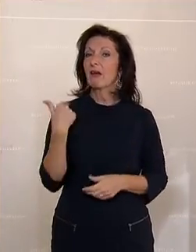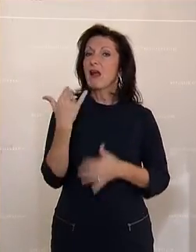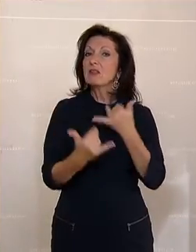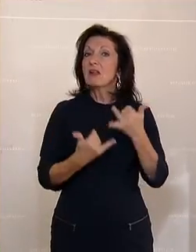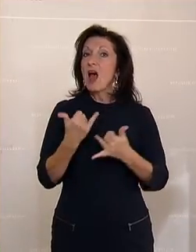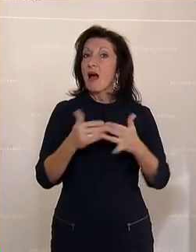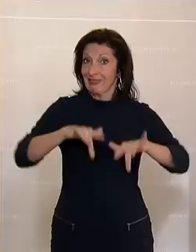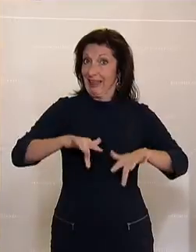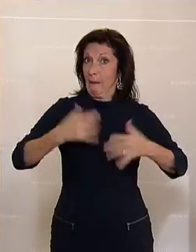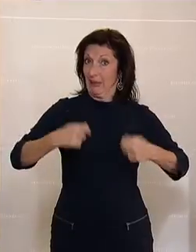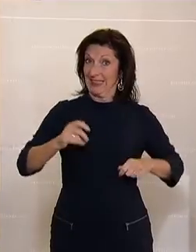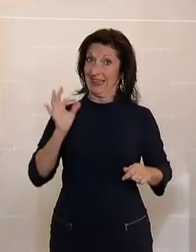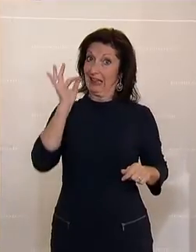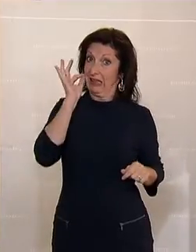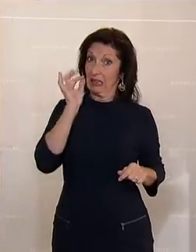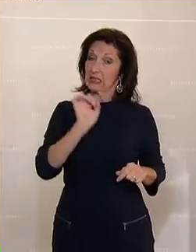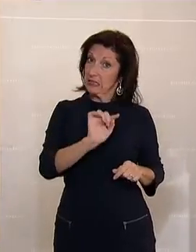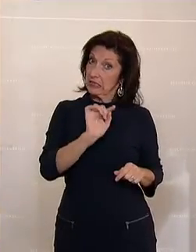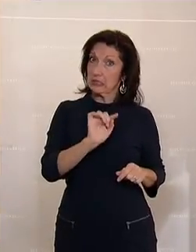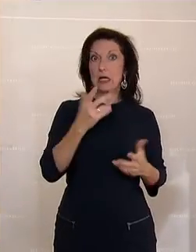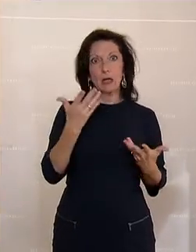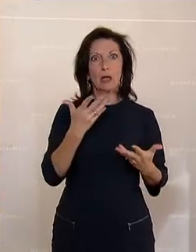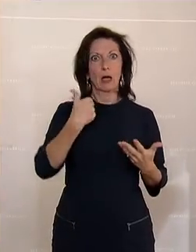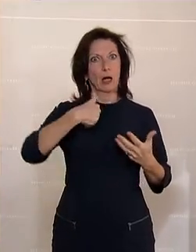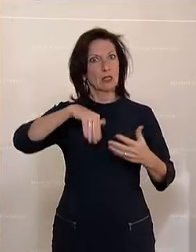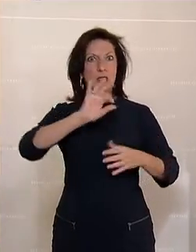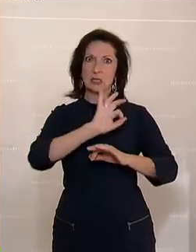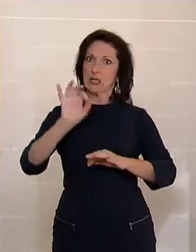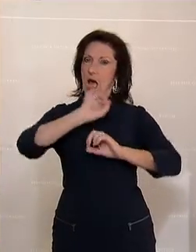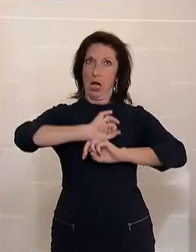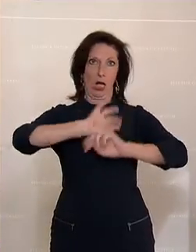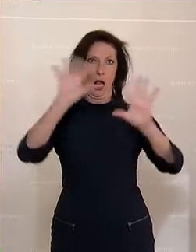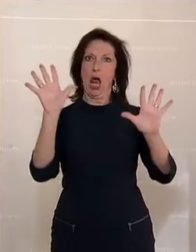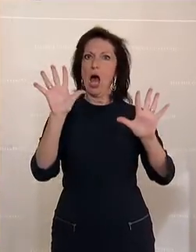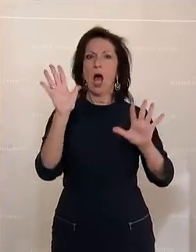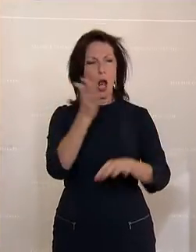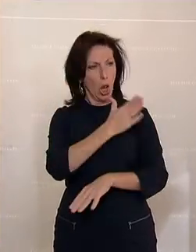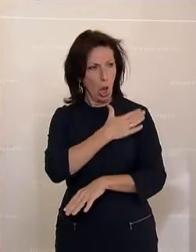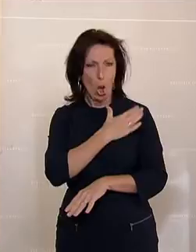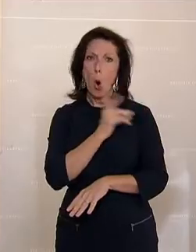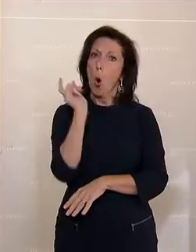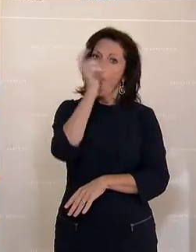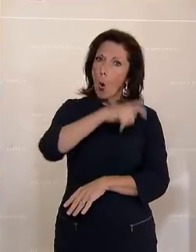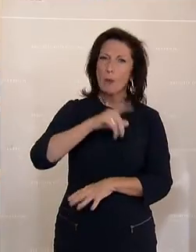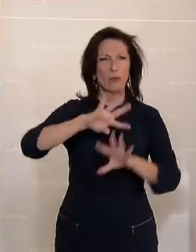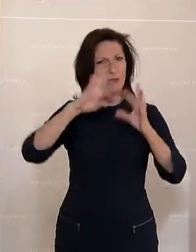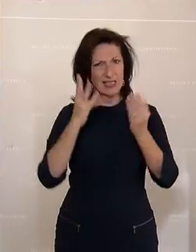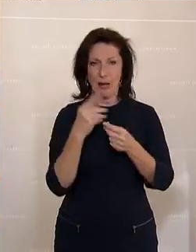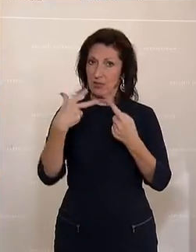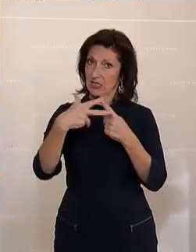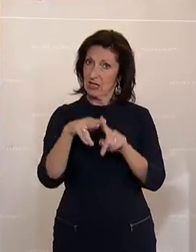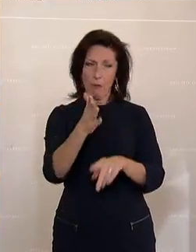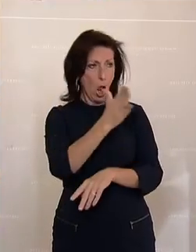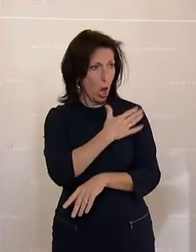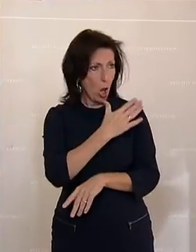der Präsidentin deutlich auch aussagekräftiger und anschaulich wurden. Dazu auch ein großes Lob nicht nur an Sie, sondern an Ihr gesamtes Team, dass es so